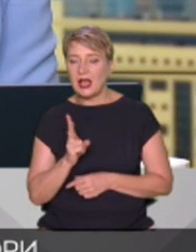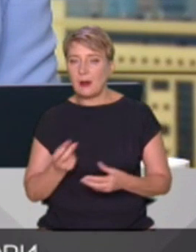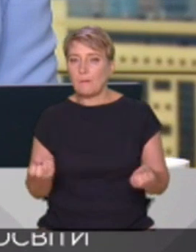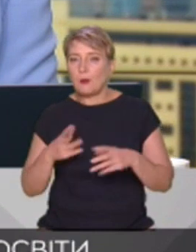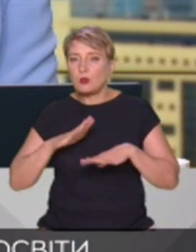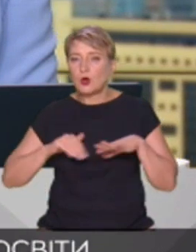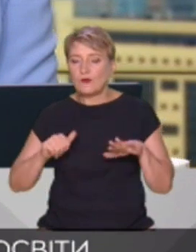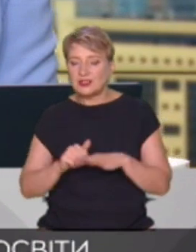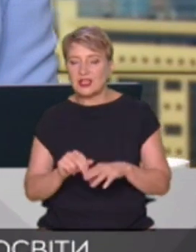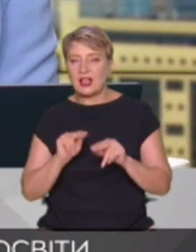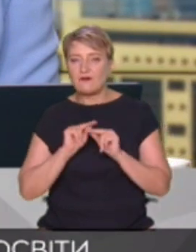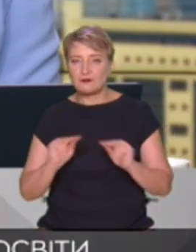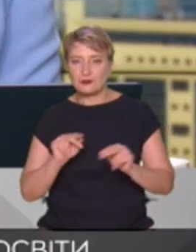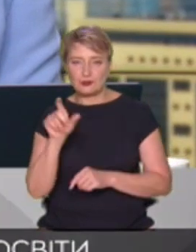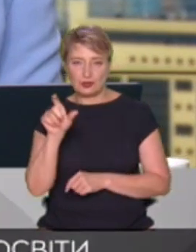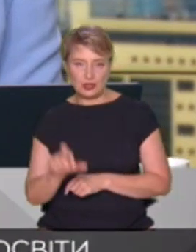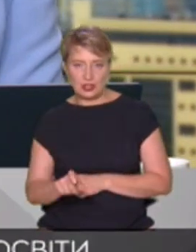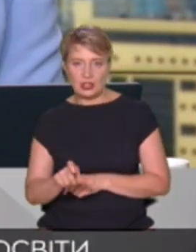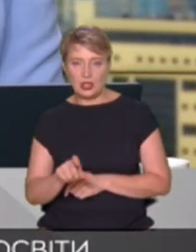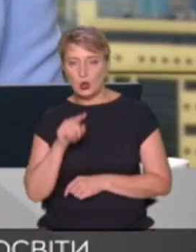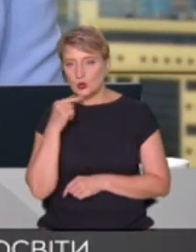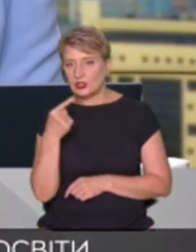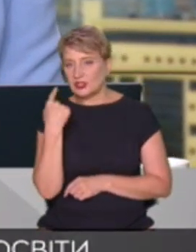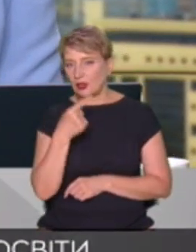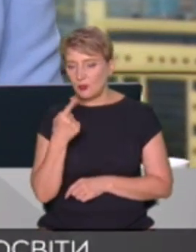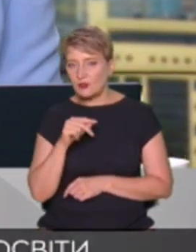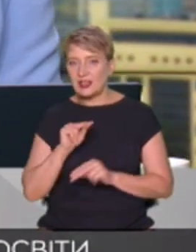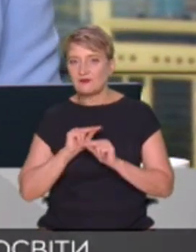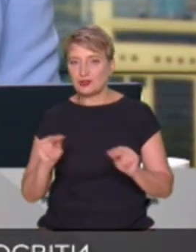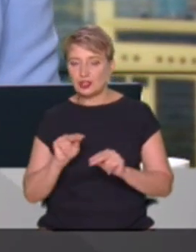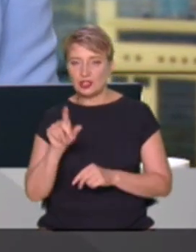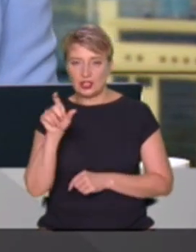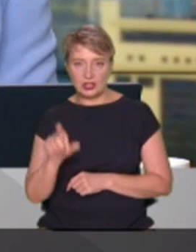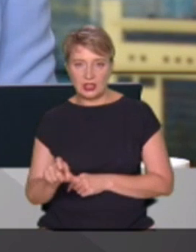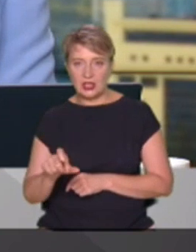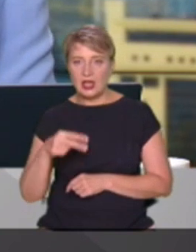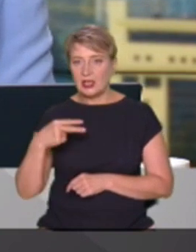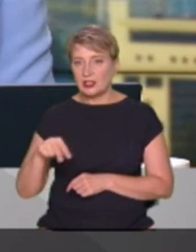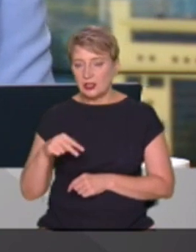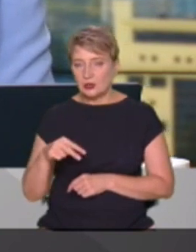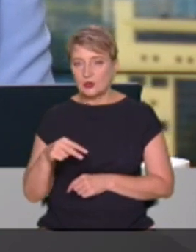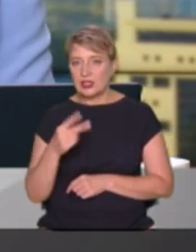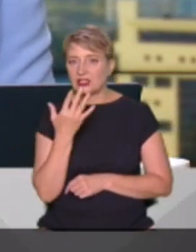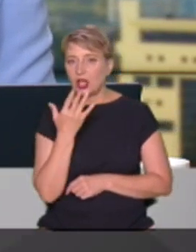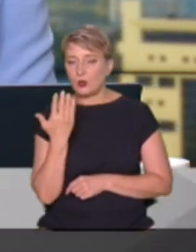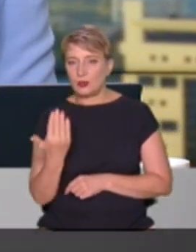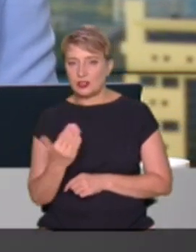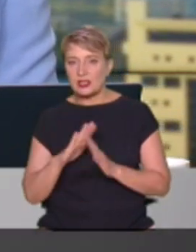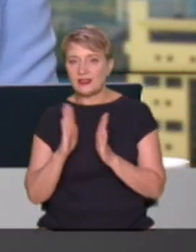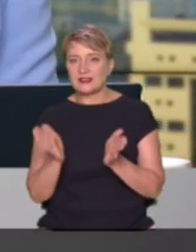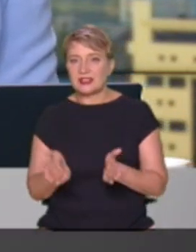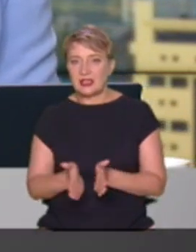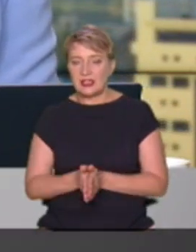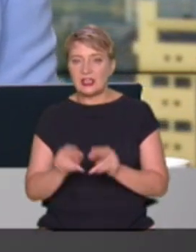вчитель російської мови, вчитель літератури, російської заробіжної, ви знаєте, і взагалі вчитель